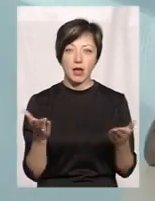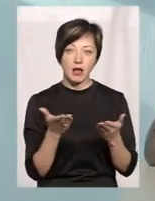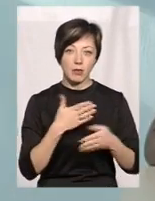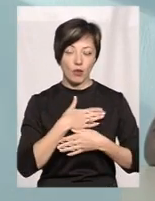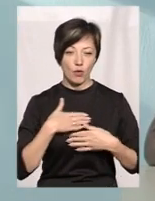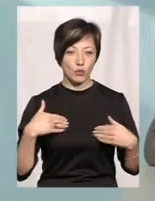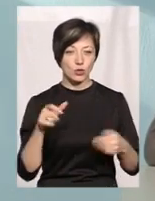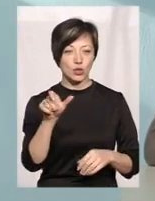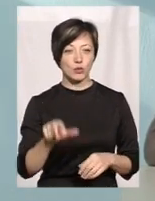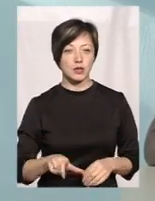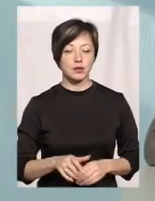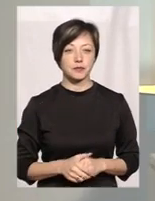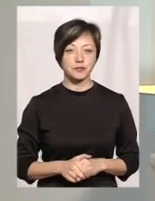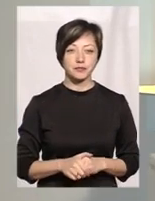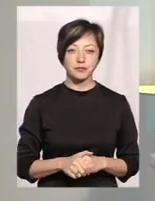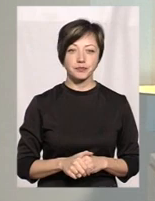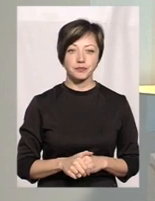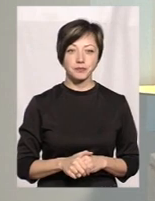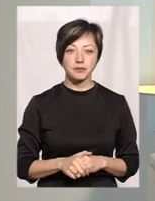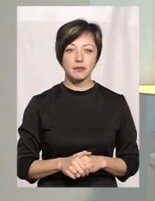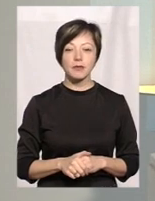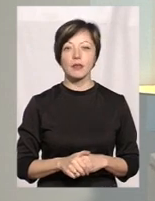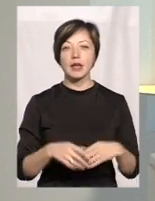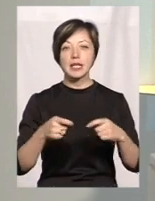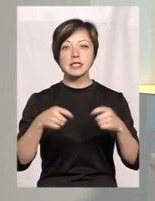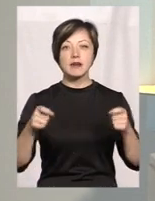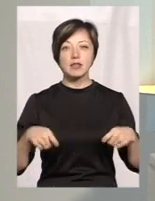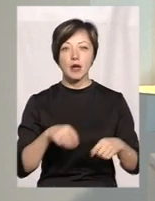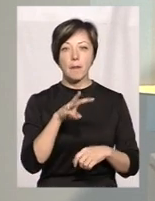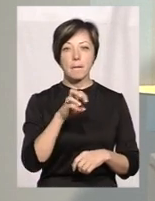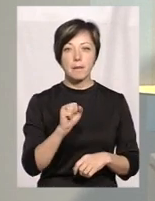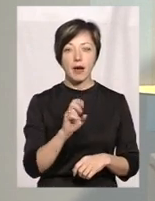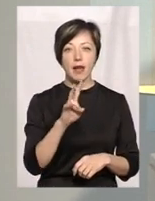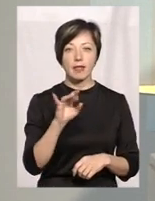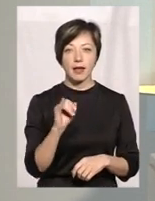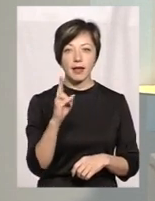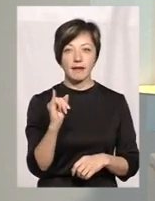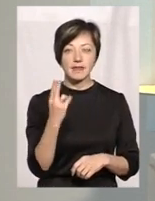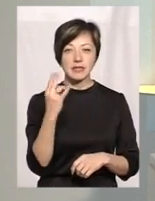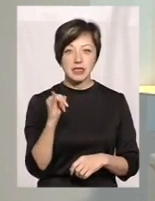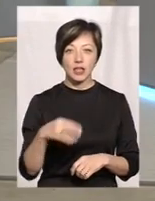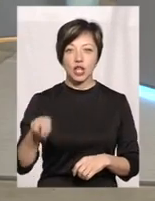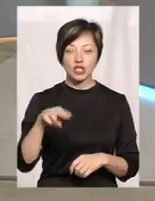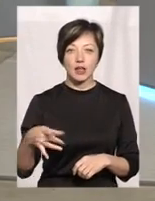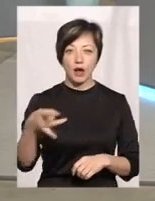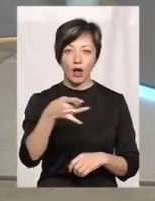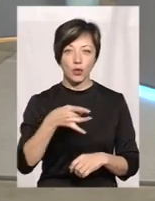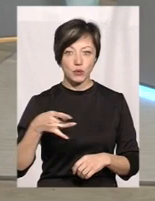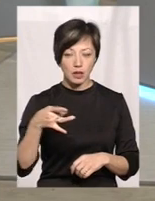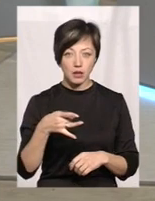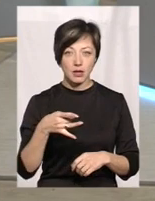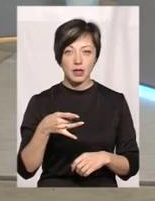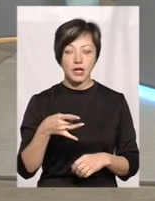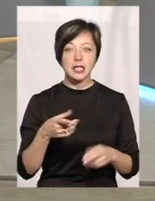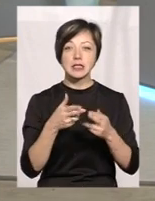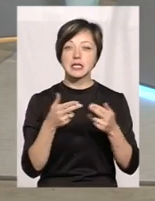яким не хоче це робити пацієнт. Завідувачка Манековецької амбулаторії – це Деражнянський район Лариса Привалова.